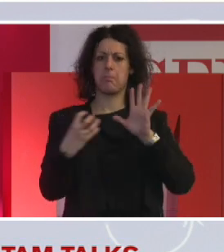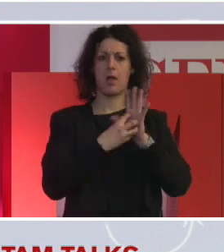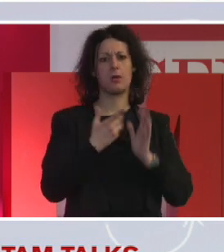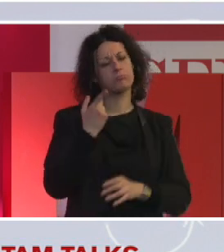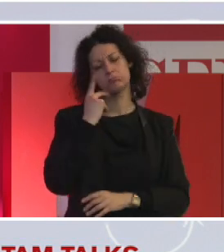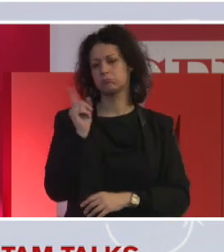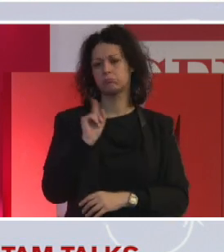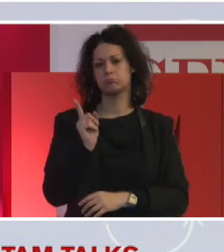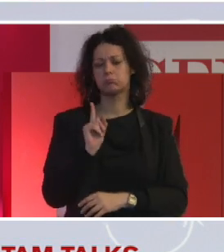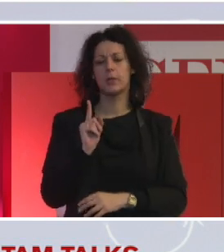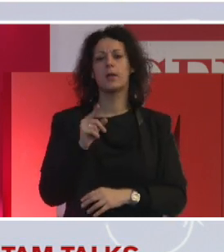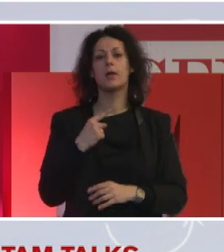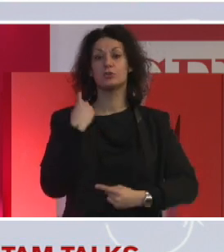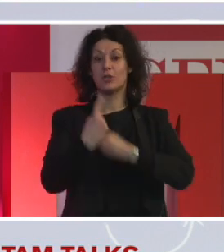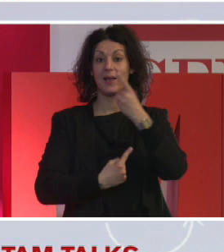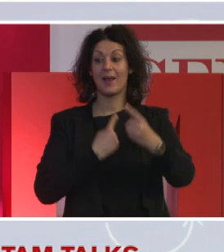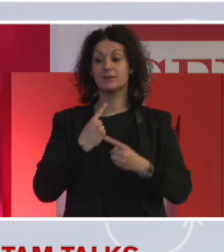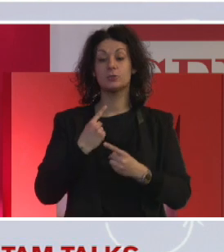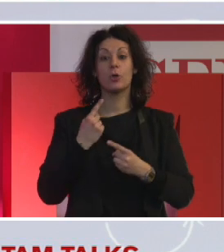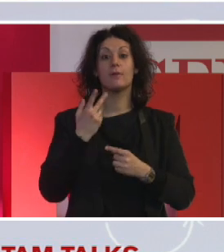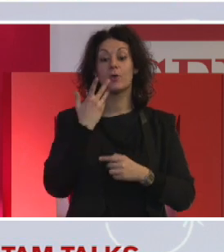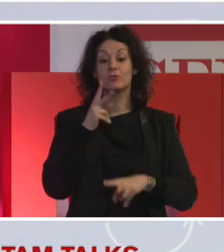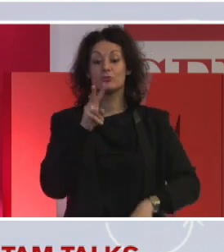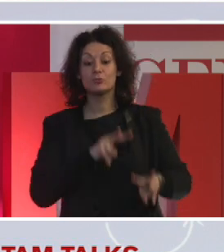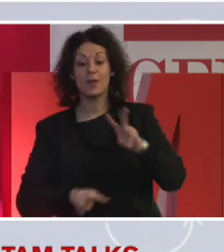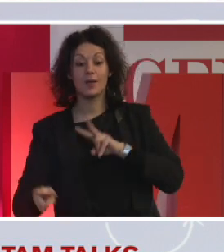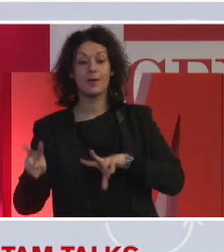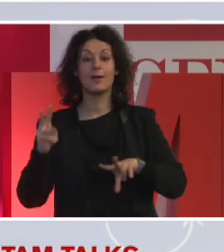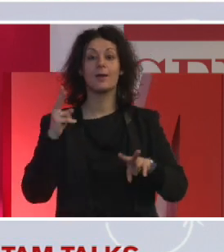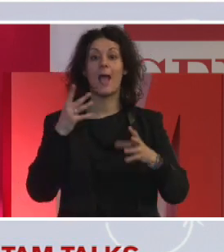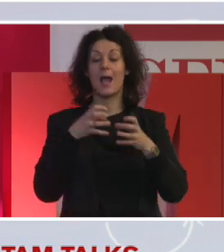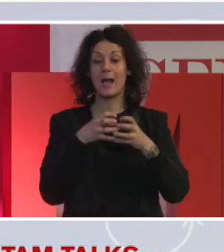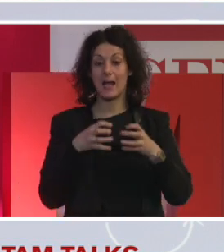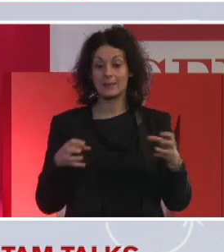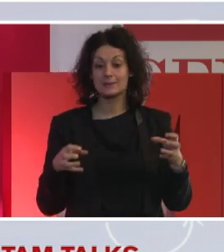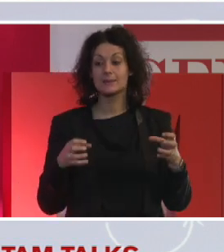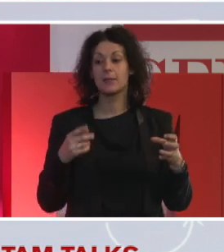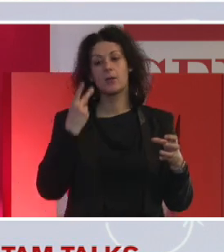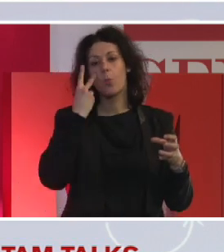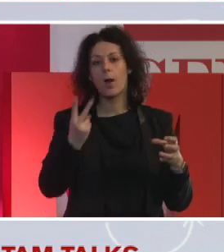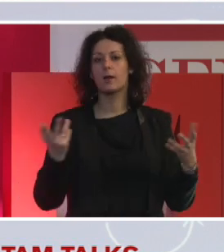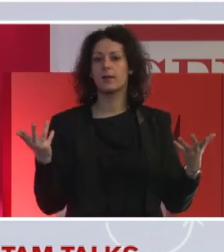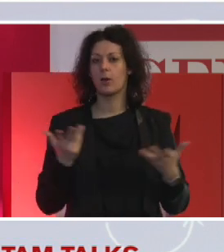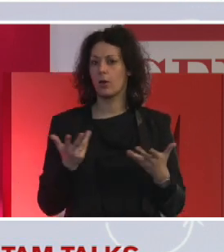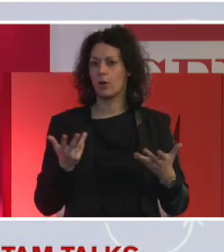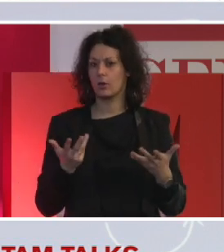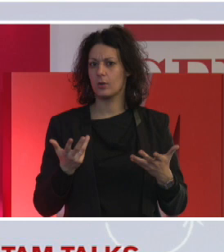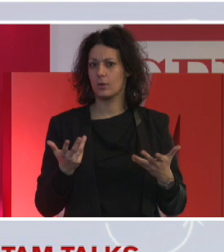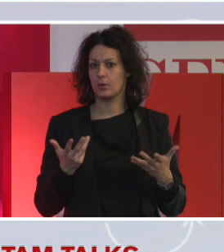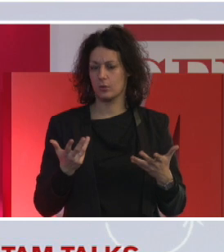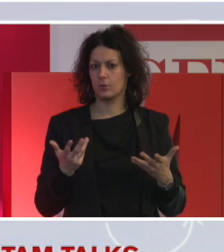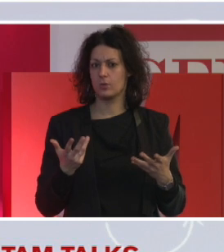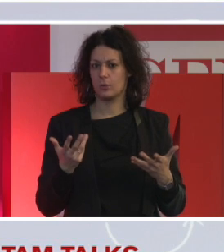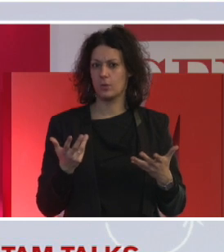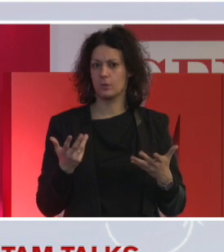molto, molto più importante, quando scelgono, e quando scelgono di rimanere, di fare ambassadorship, ma anche di andare